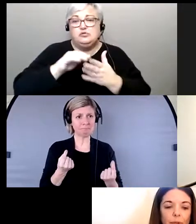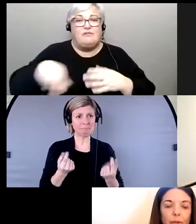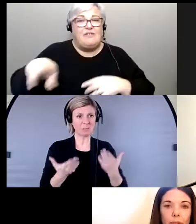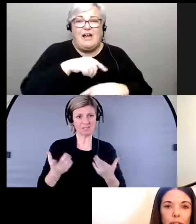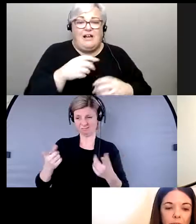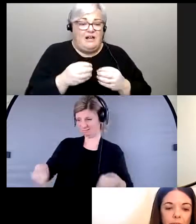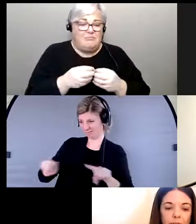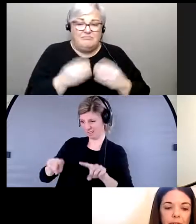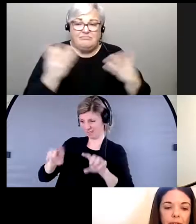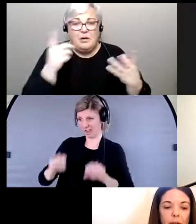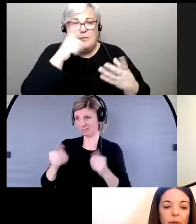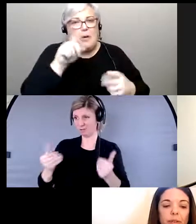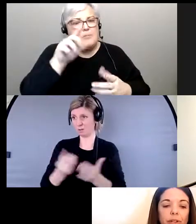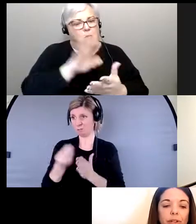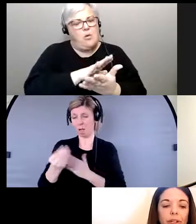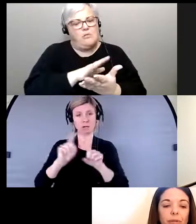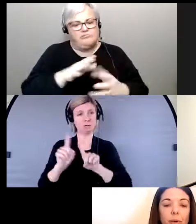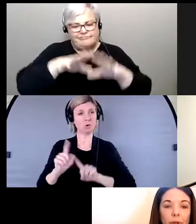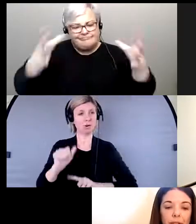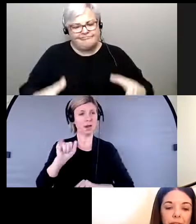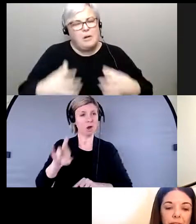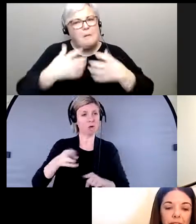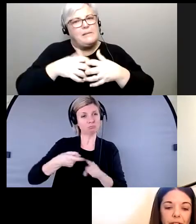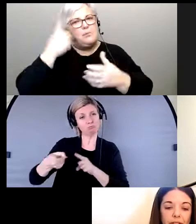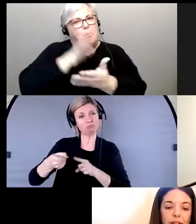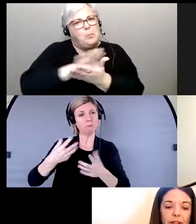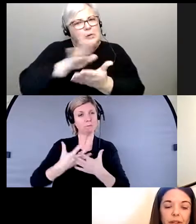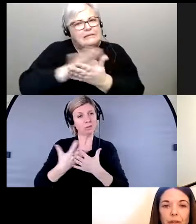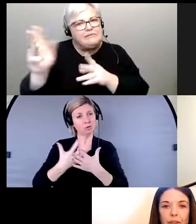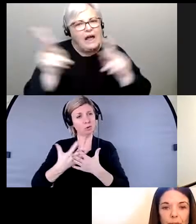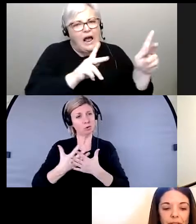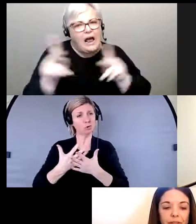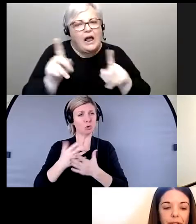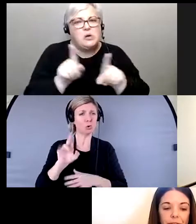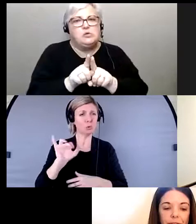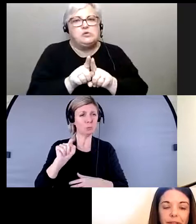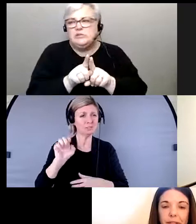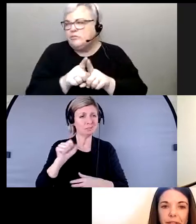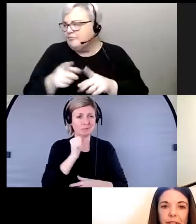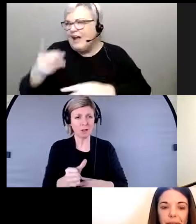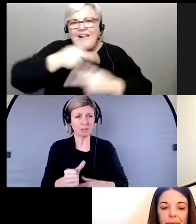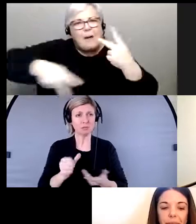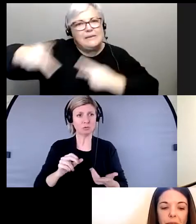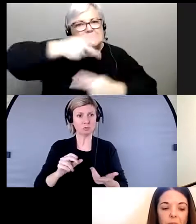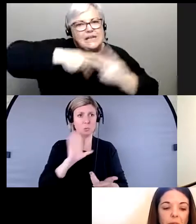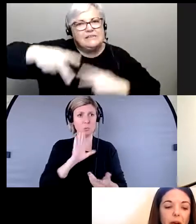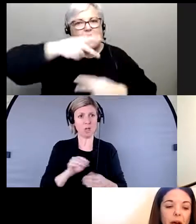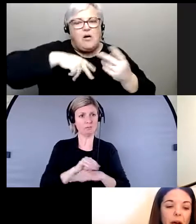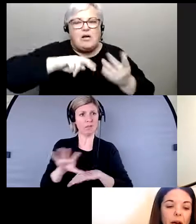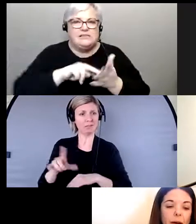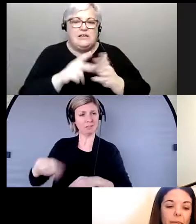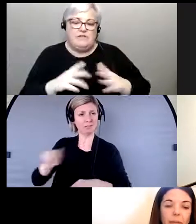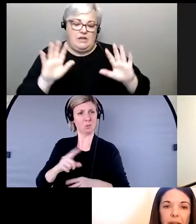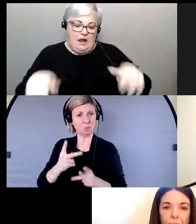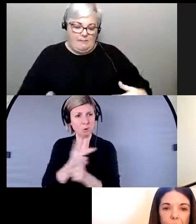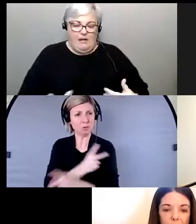'acheter des systèmes de purification de l'air, des appareils de climatisation, ce qui les place à risque